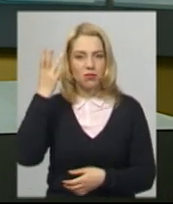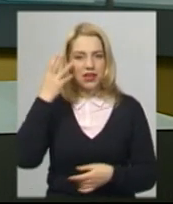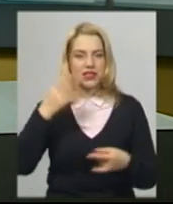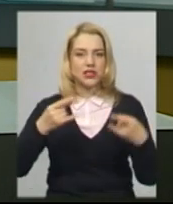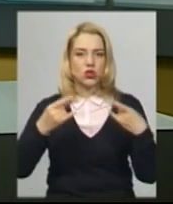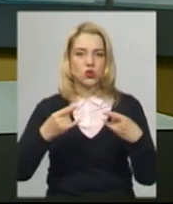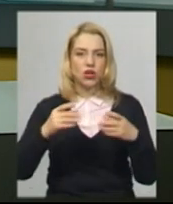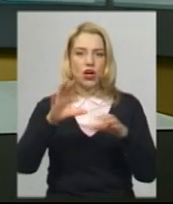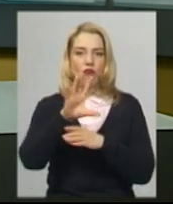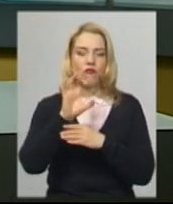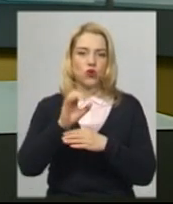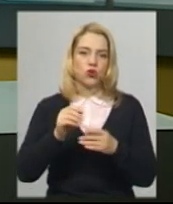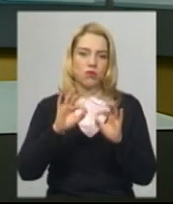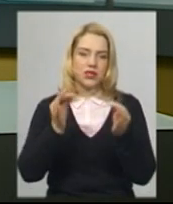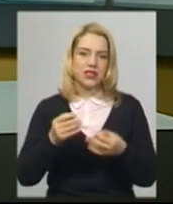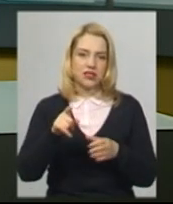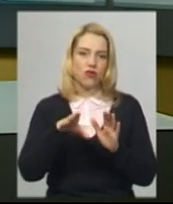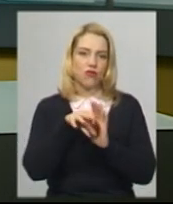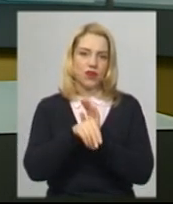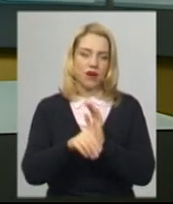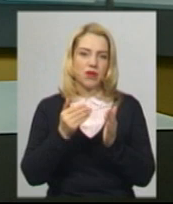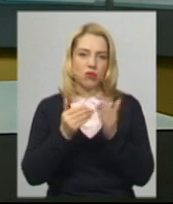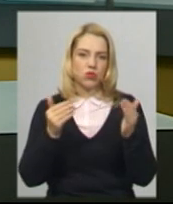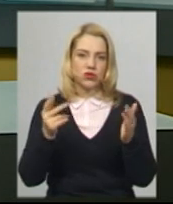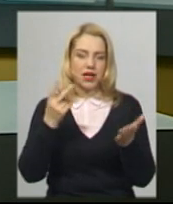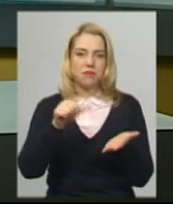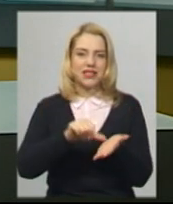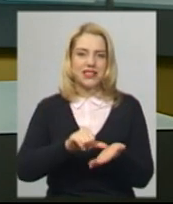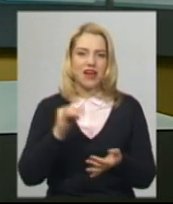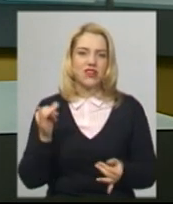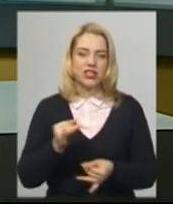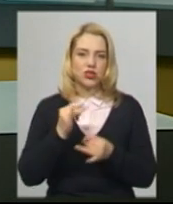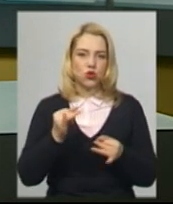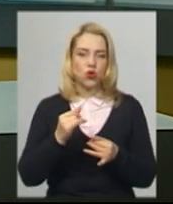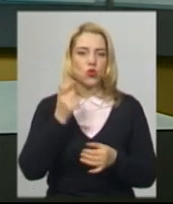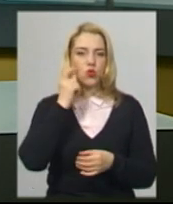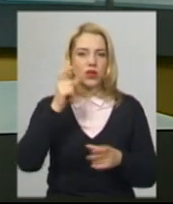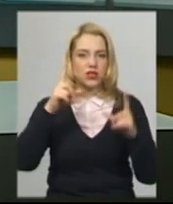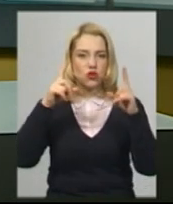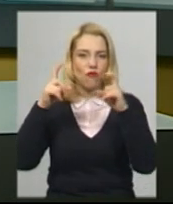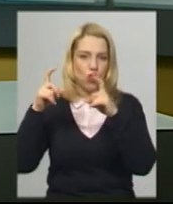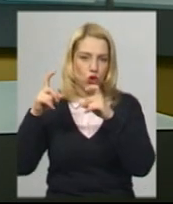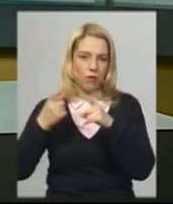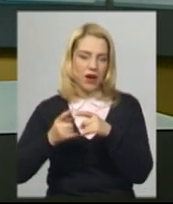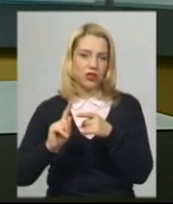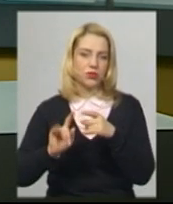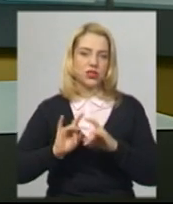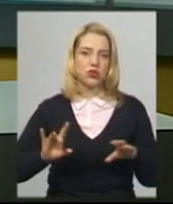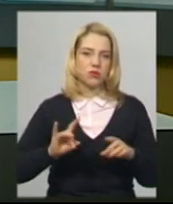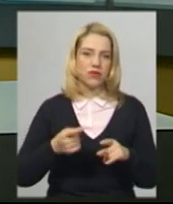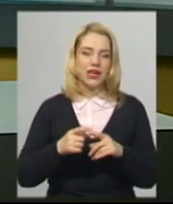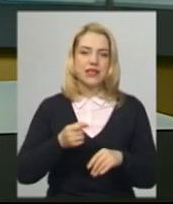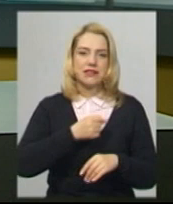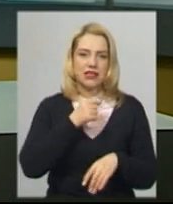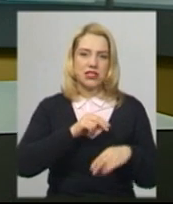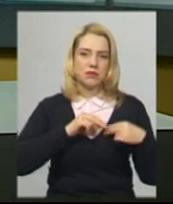фотомистецтва. У його рамках у музеї представили історію українського фотоапарату, розповідає Суспільному старший науковий співробітник